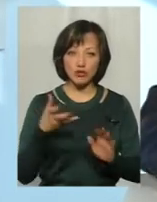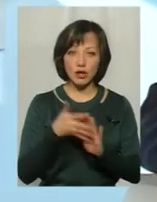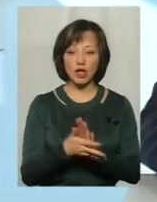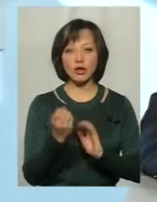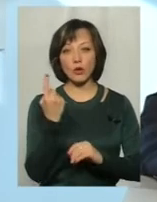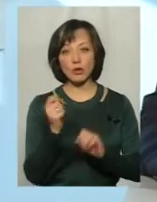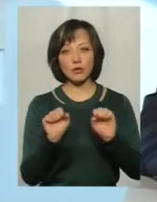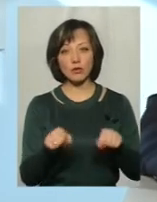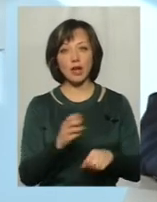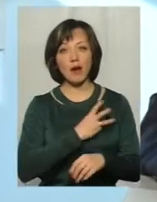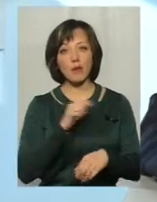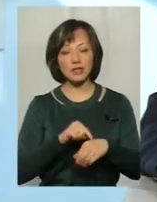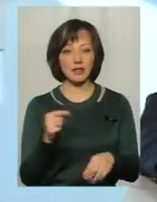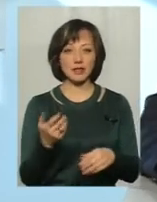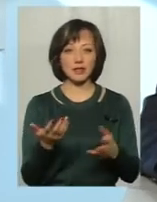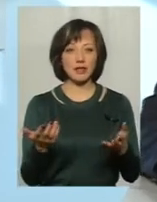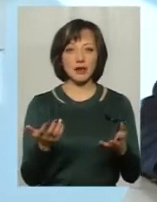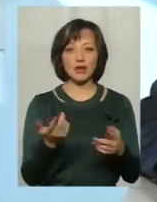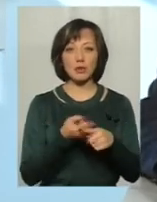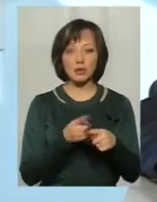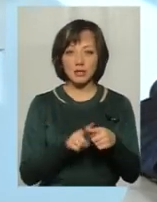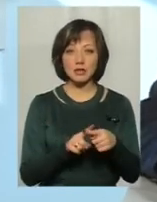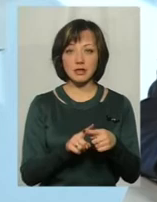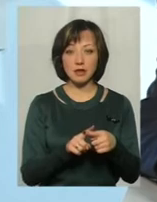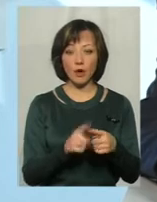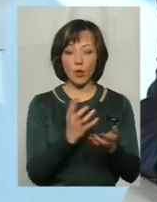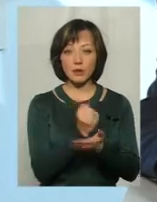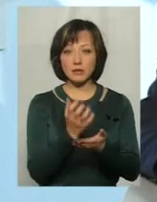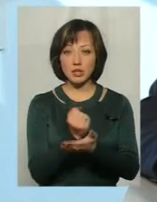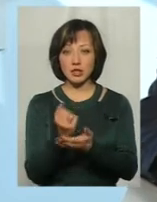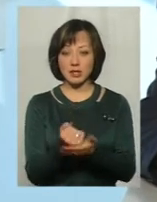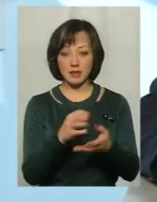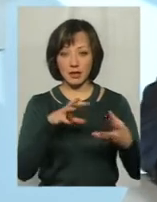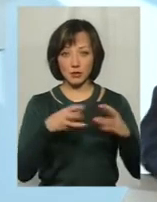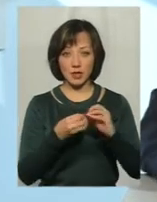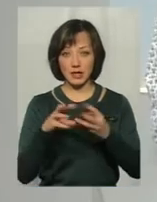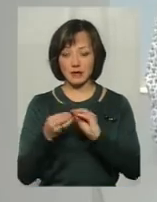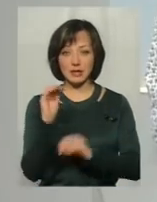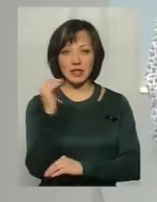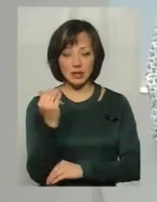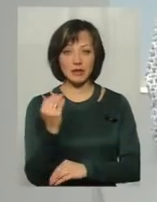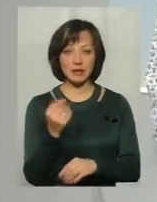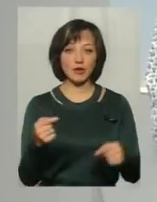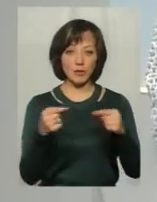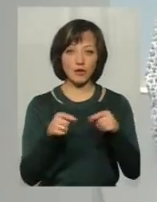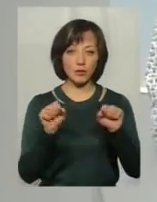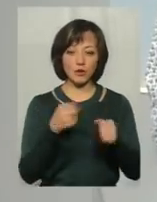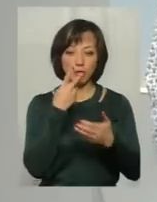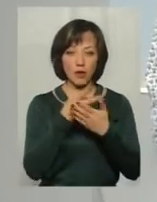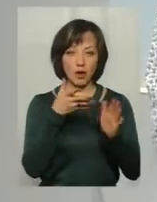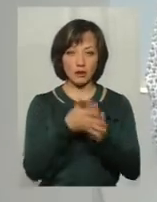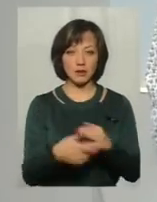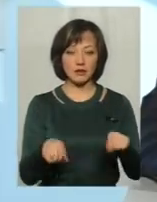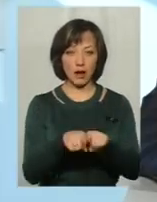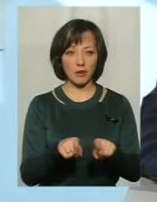Ще один може бути емоційний. Тобто успішність і результативність дитини, вона, відповідно, може проглядатися і